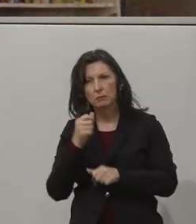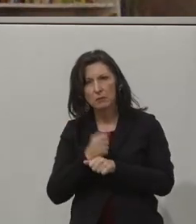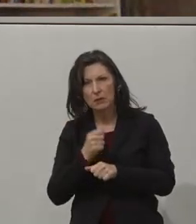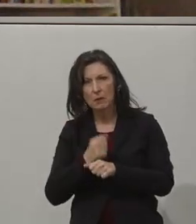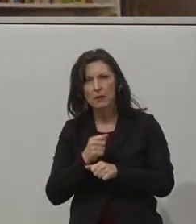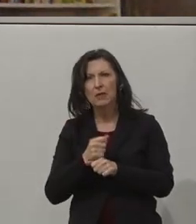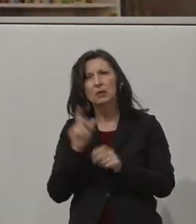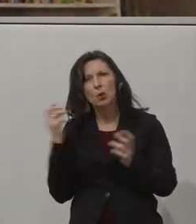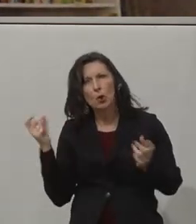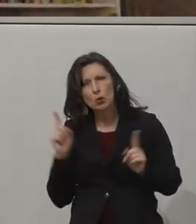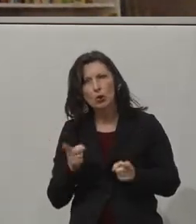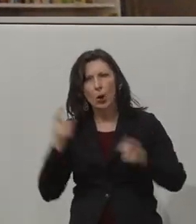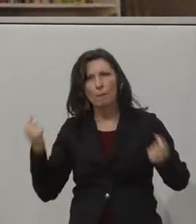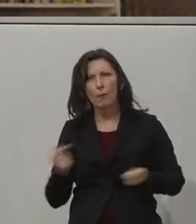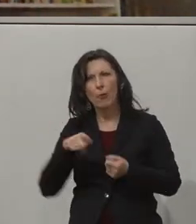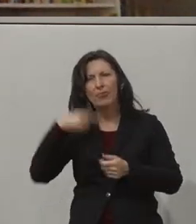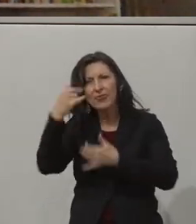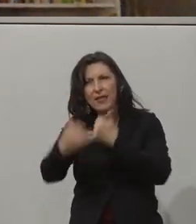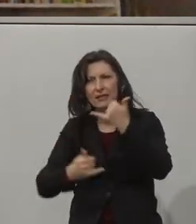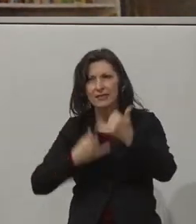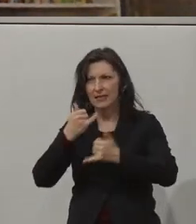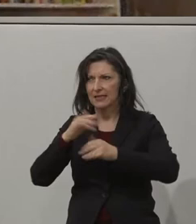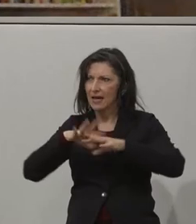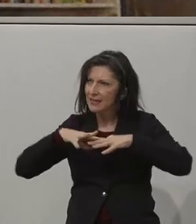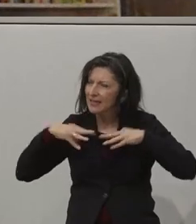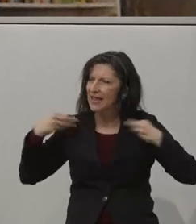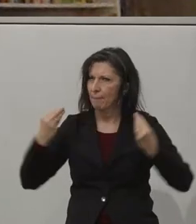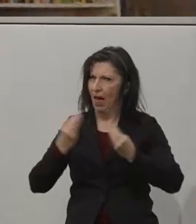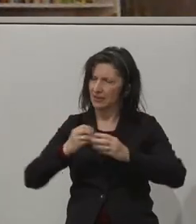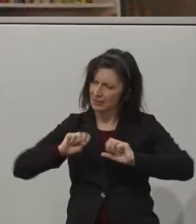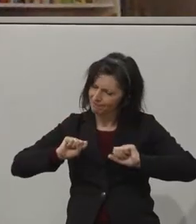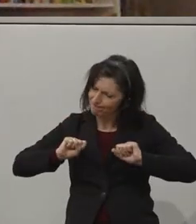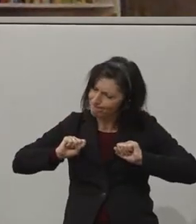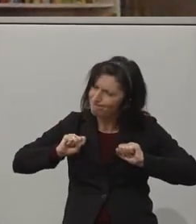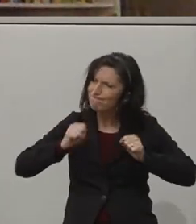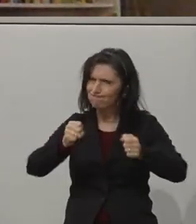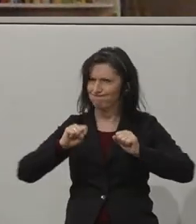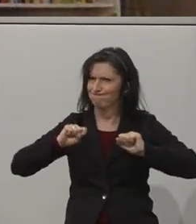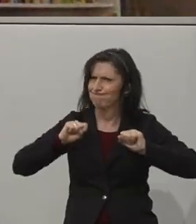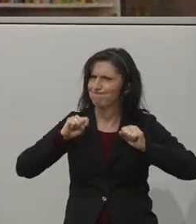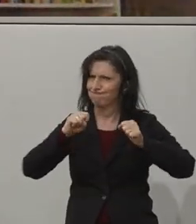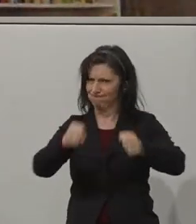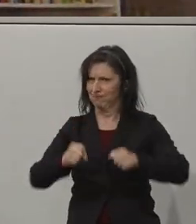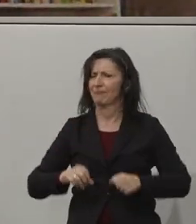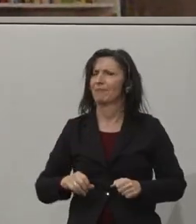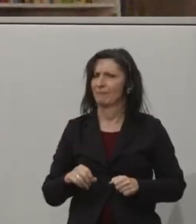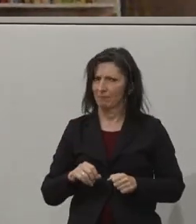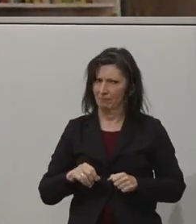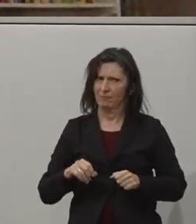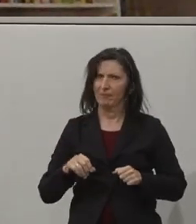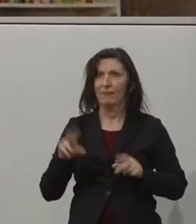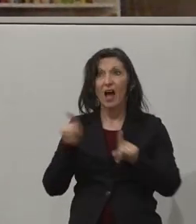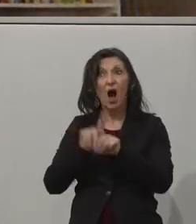Jahr versucht, gemeinsame große Kraftanstrengung auch mit einem beziehendes